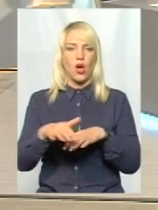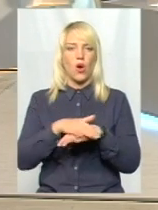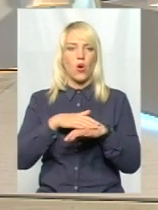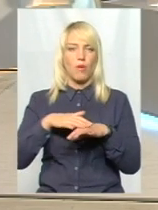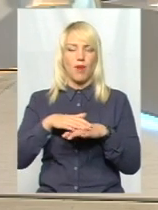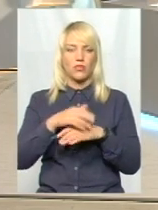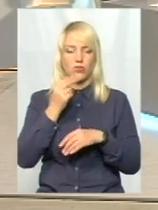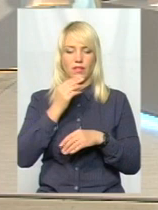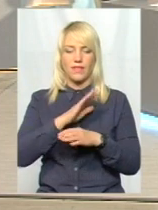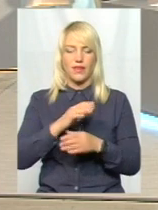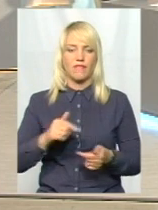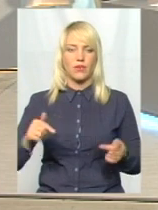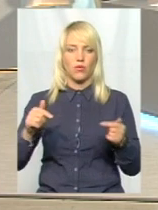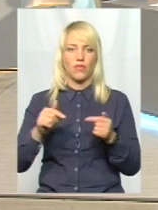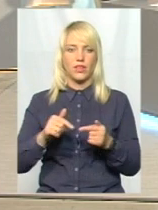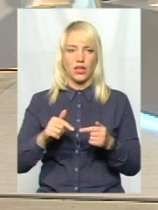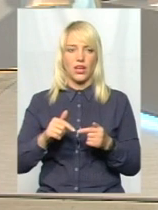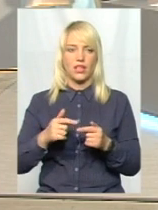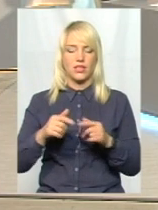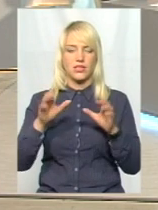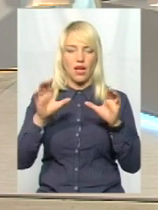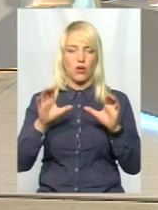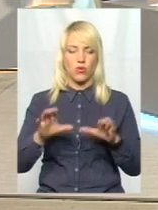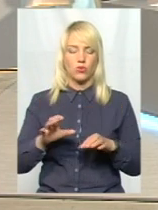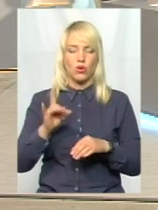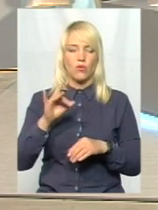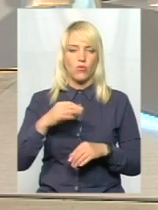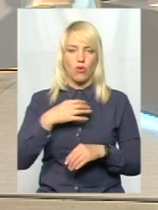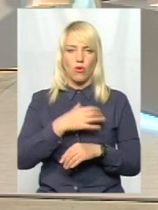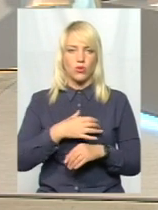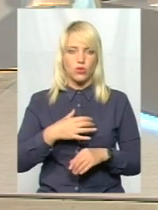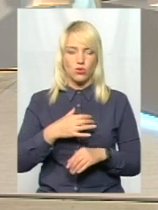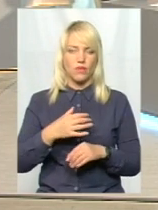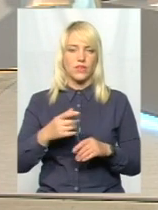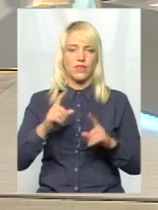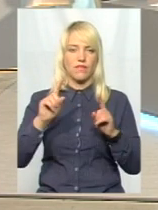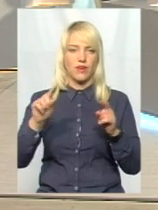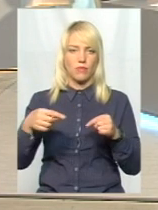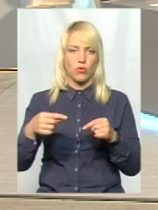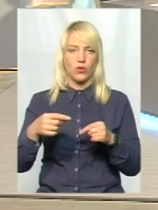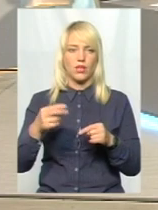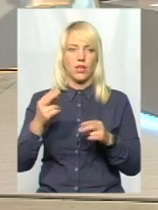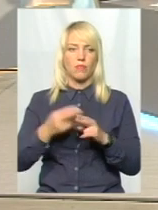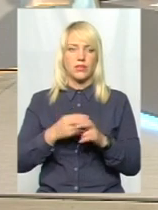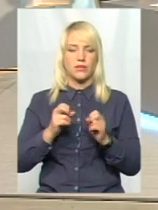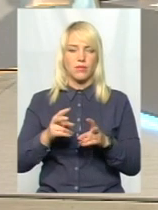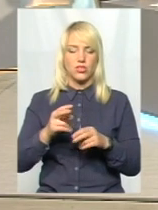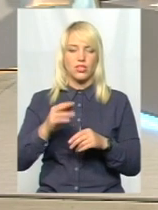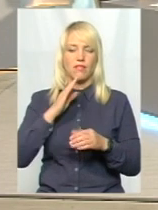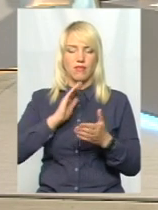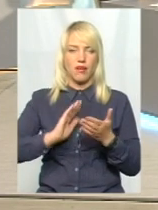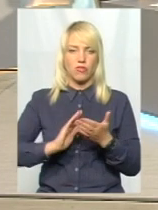не відповідає ряд статтям і закону про основні принципи та вимоги про безпечності та якості харчових